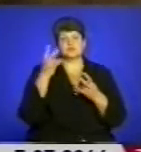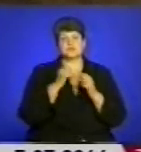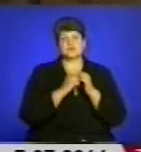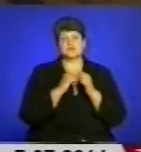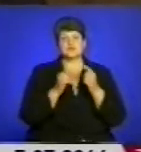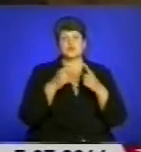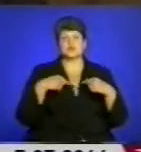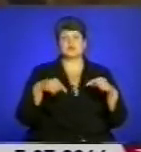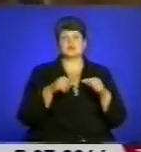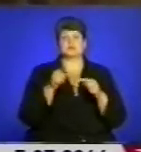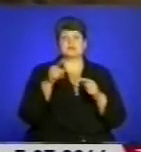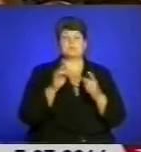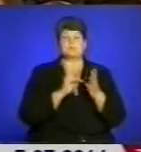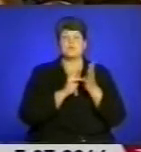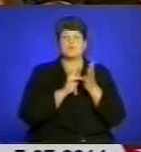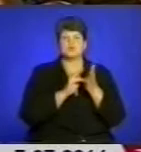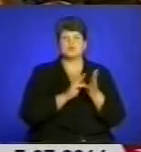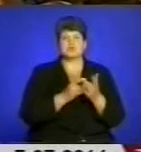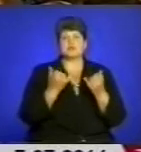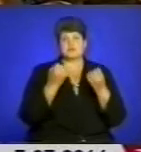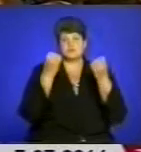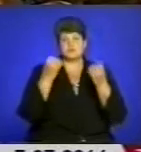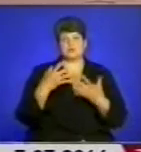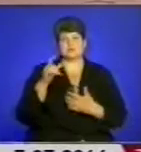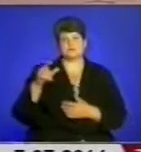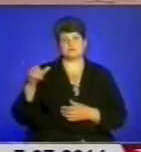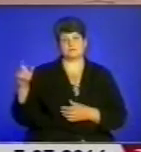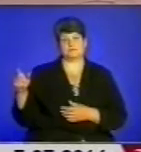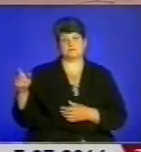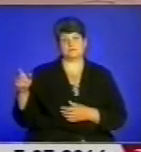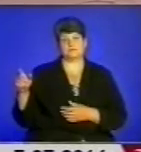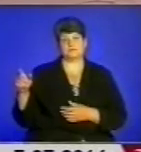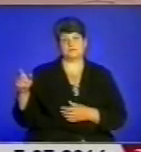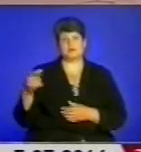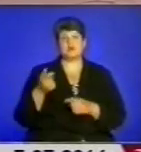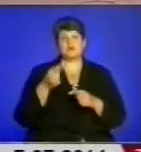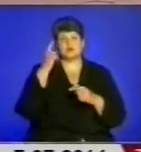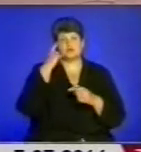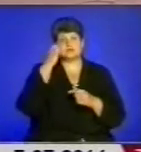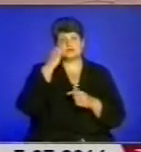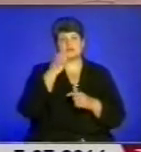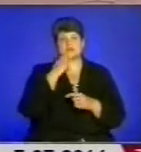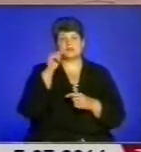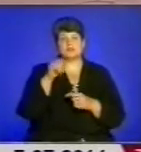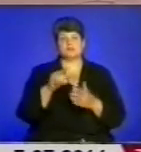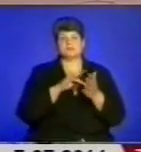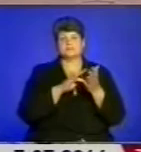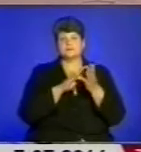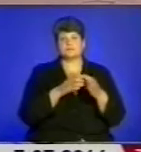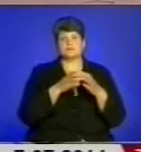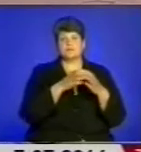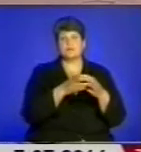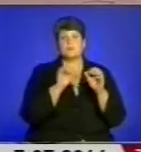організовувати такі подорожі і для пересічних жителів. Я думаю, завтіки таким прес-турам журналісти можуть показати, що